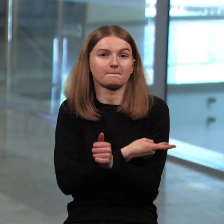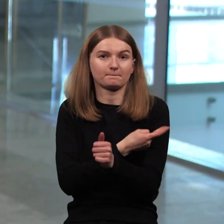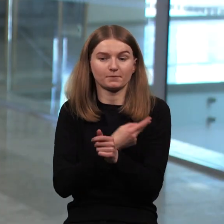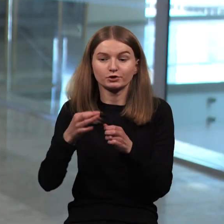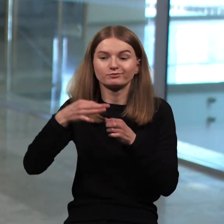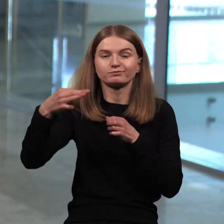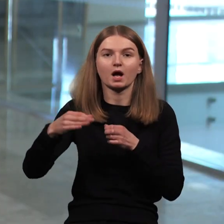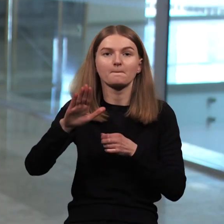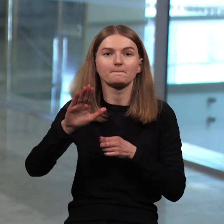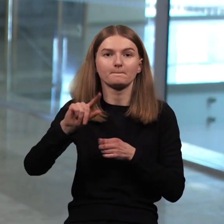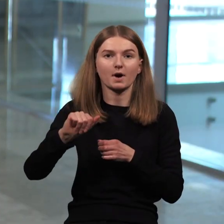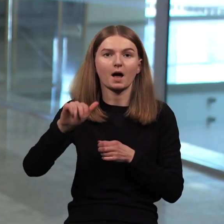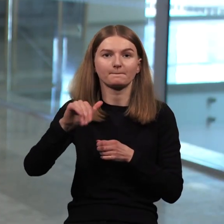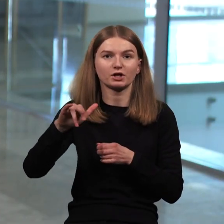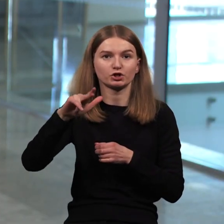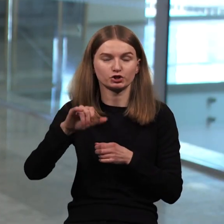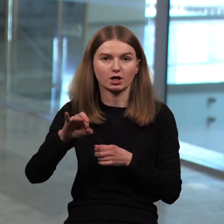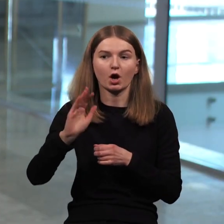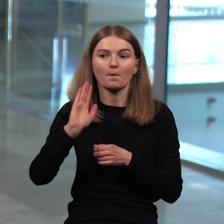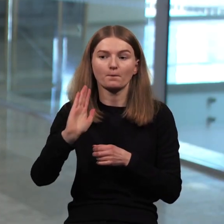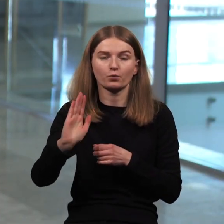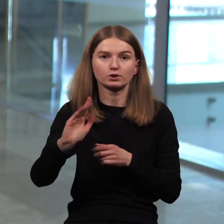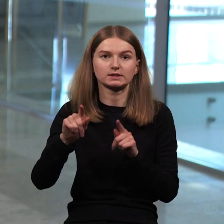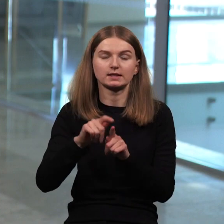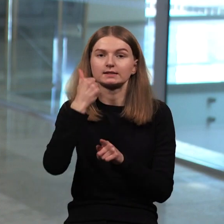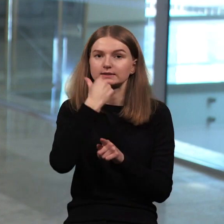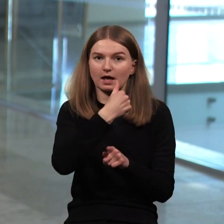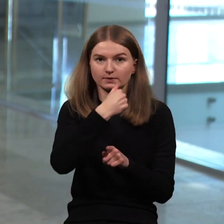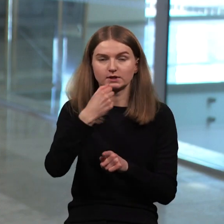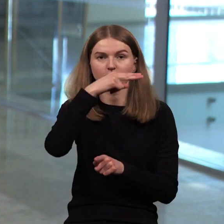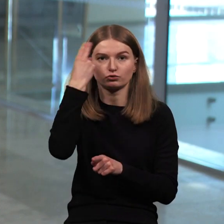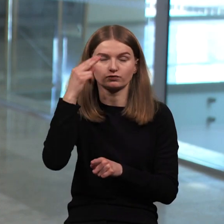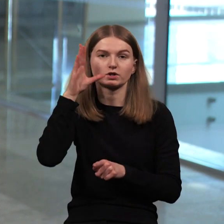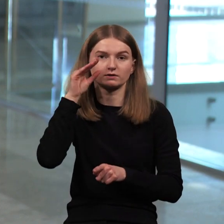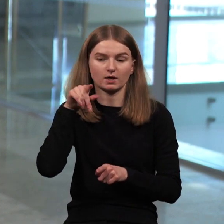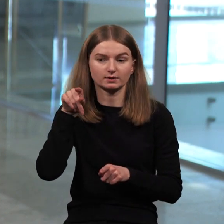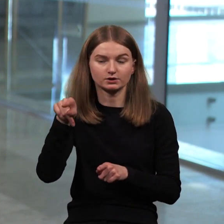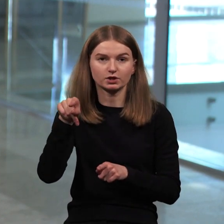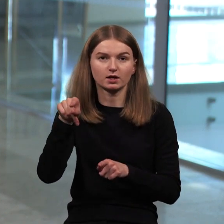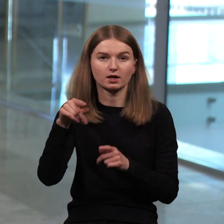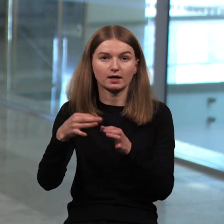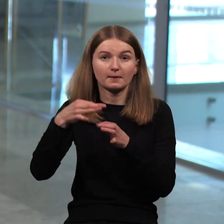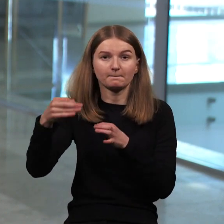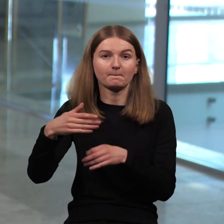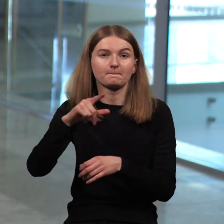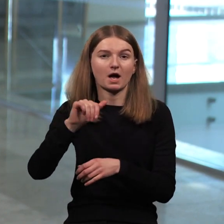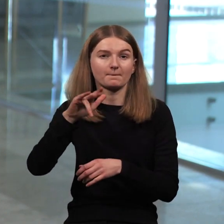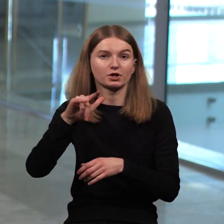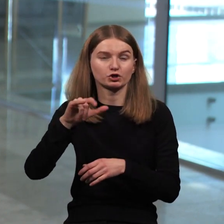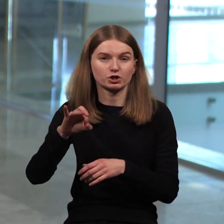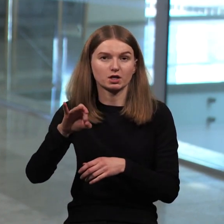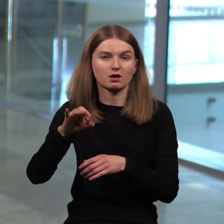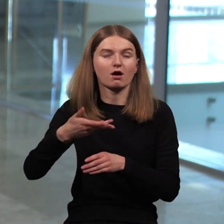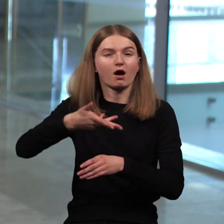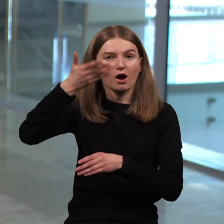bus vaidinamas slaptus lietuvišks vakars. Kadangi pabiržėjai spaudas draudimo metais vykdavo tokie